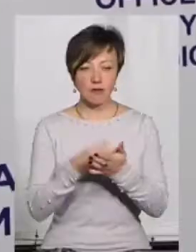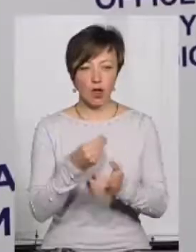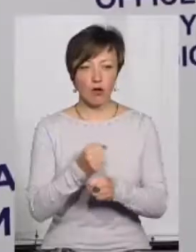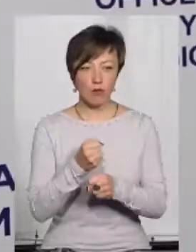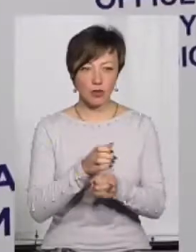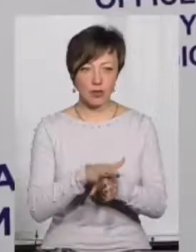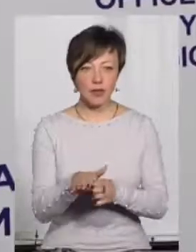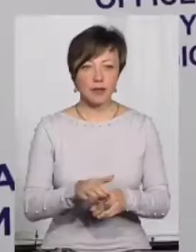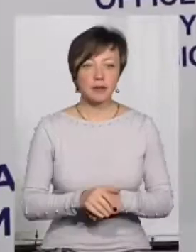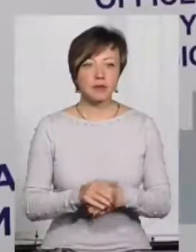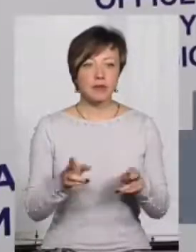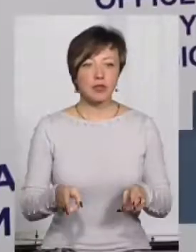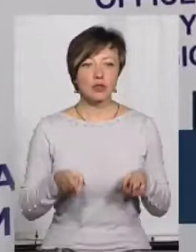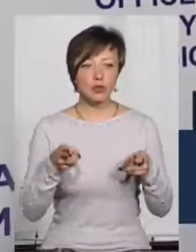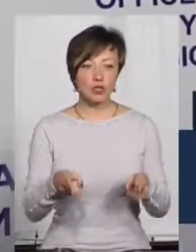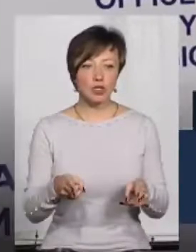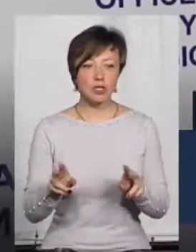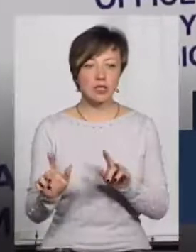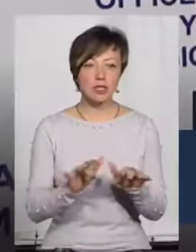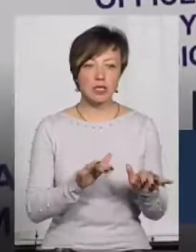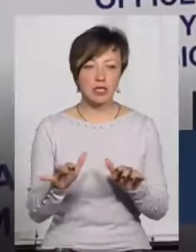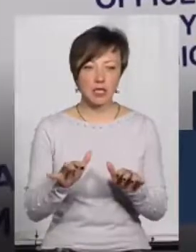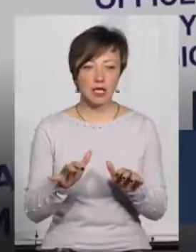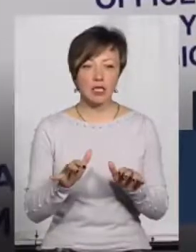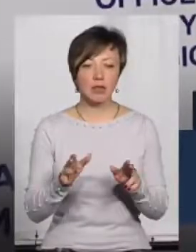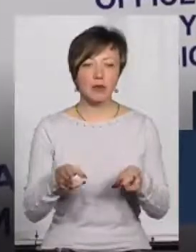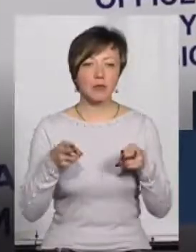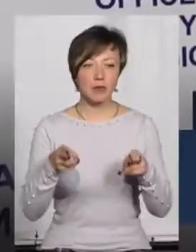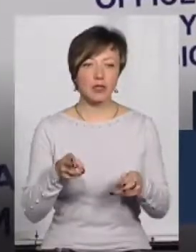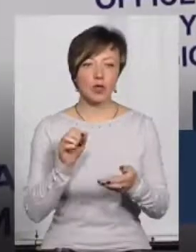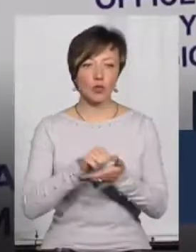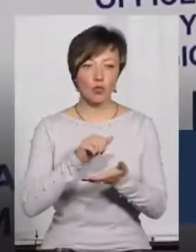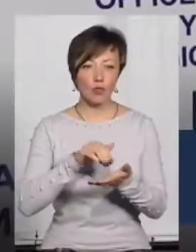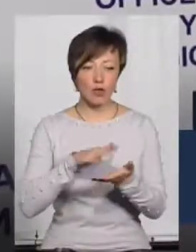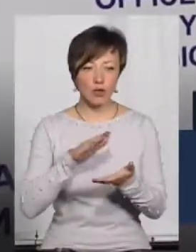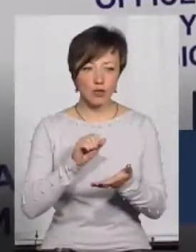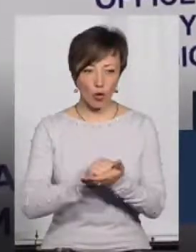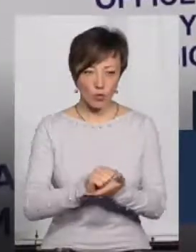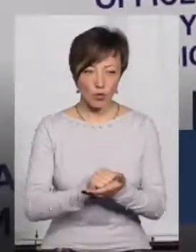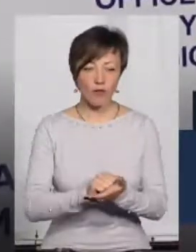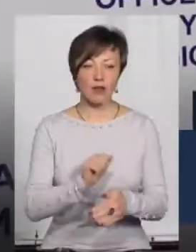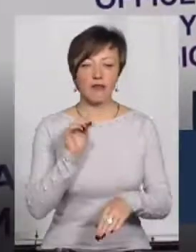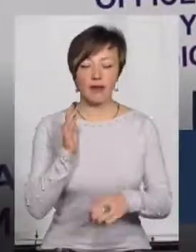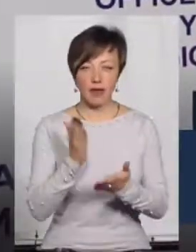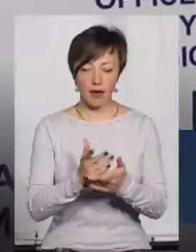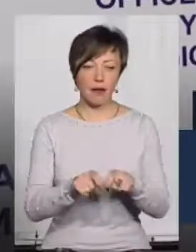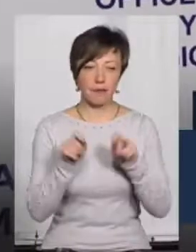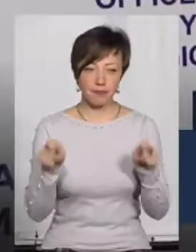робота. Злочинні дії злоумисників задокументовані, викрито безпосередньо факт експлуатації